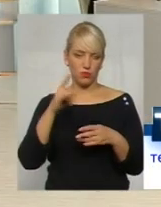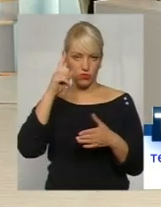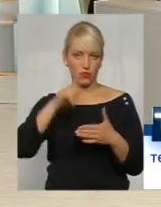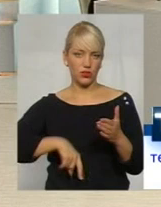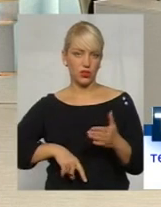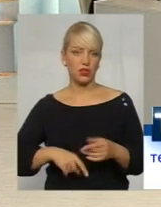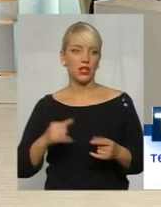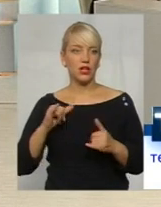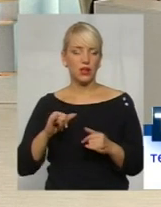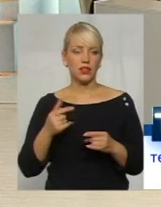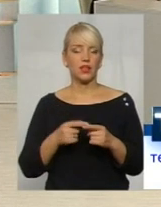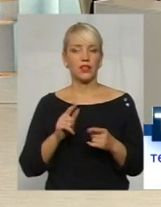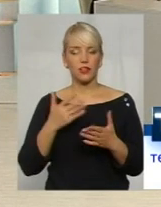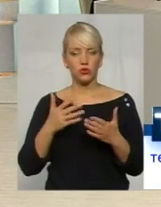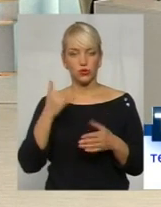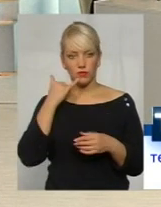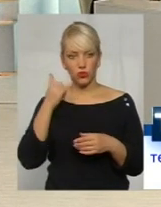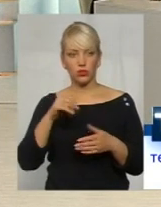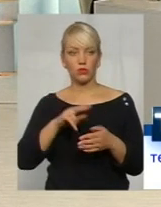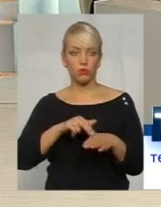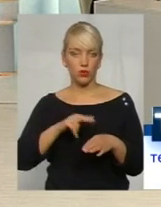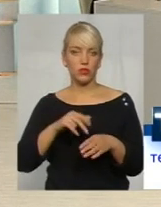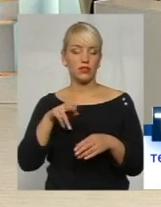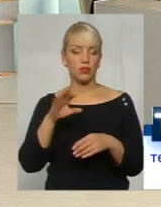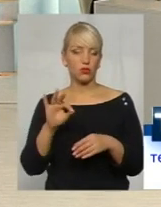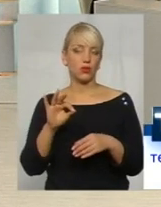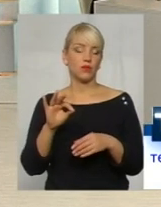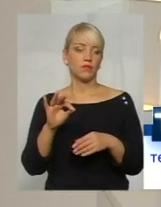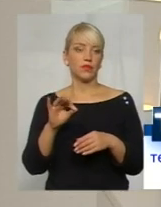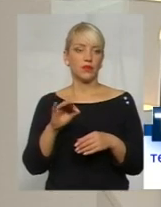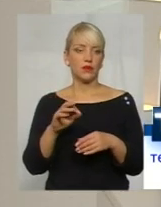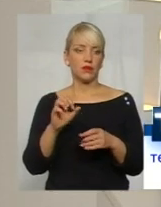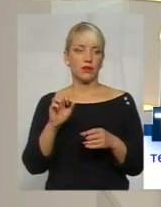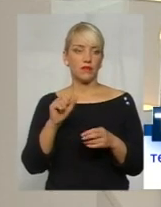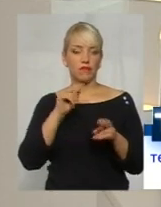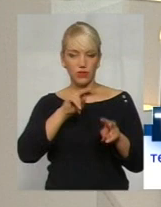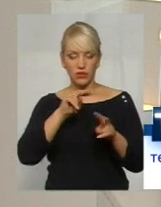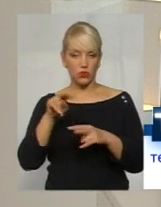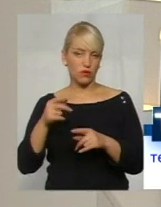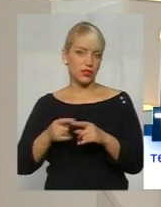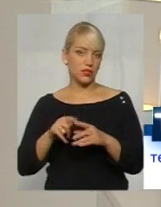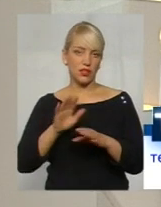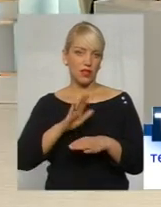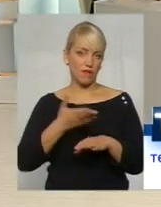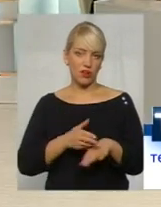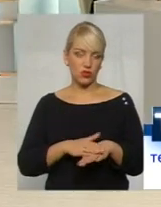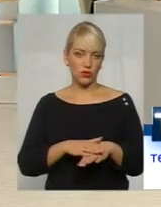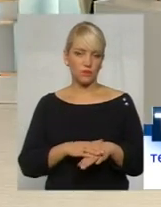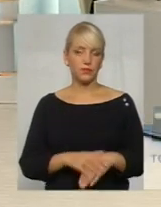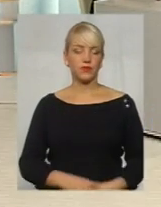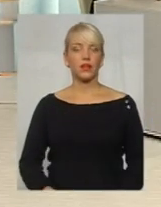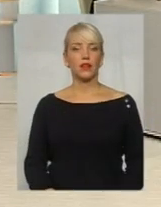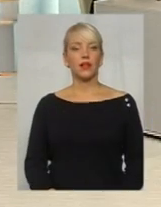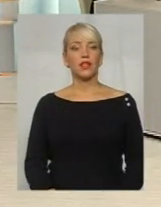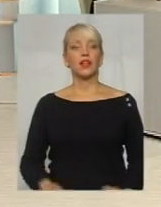якщо дзвонить все ж таки представник поліції, це відслідкувати взагалі, ну, не важко. Правильно? Так, ну, дивіться,